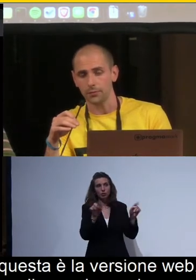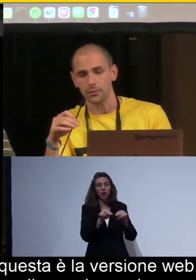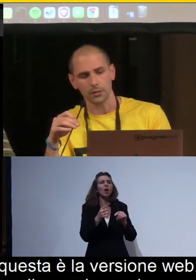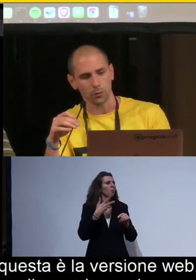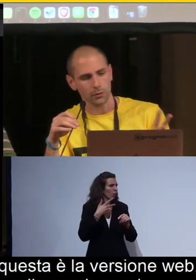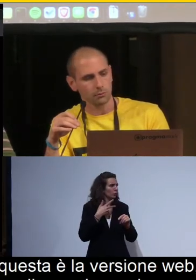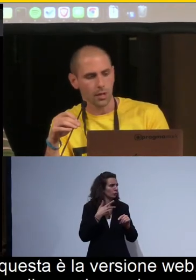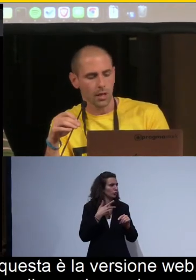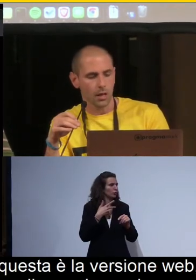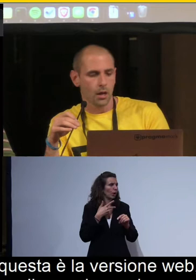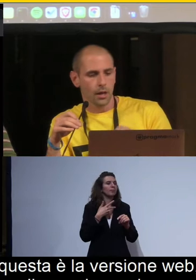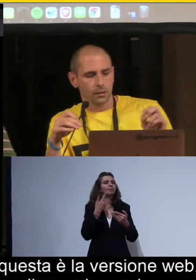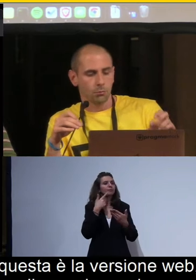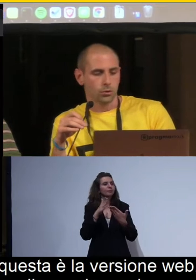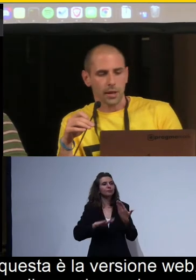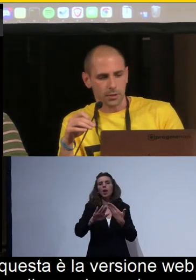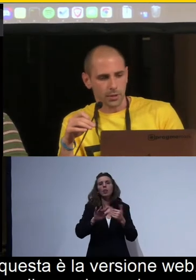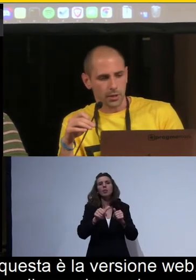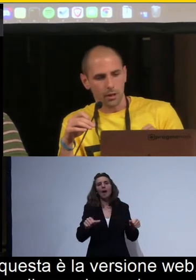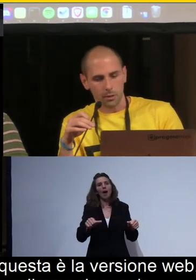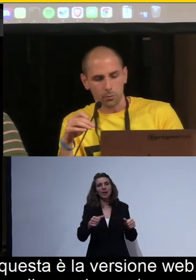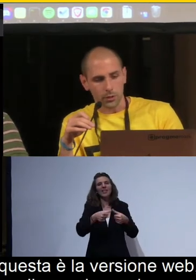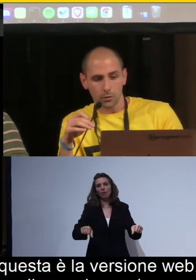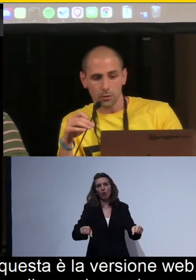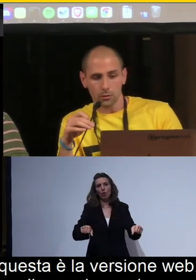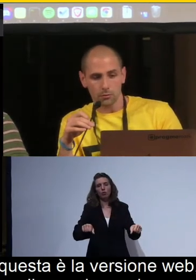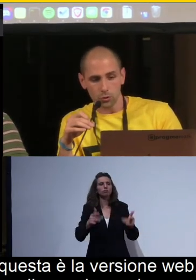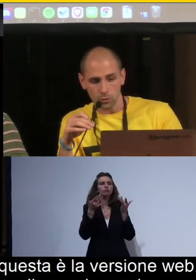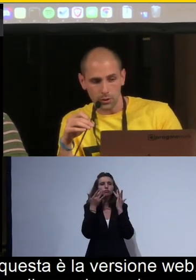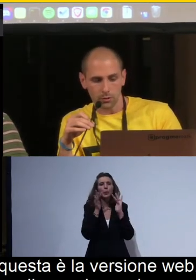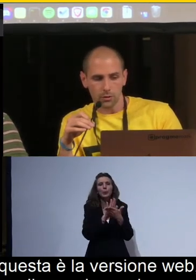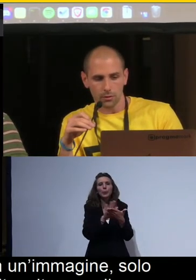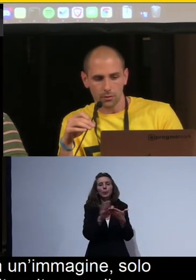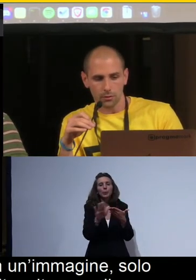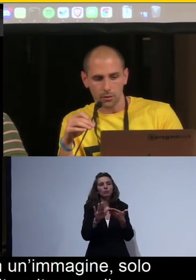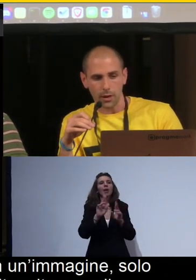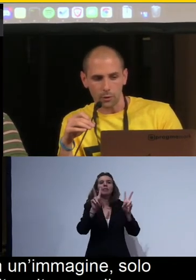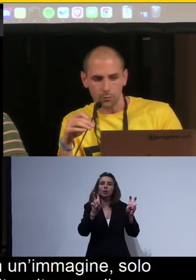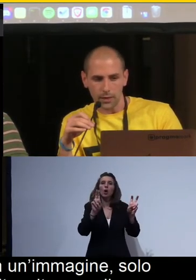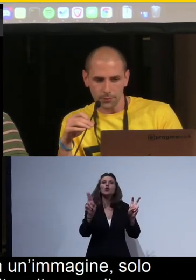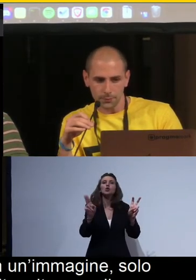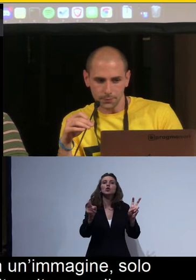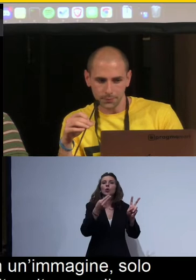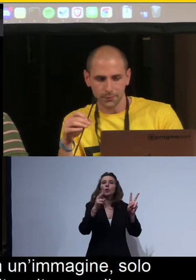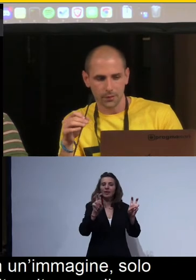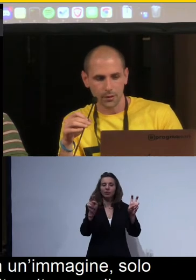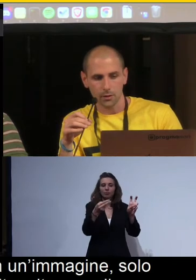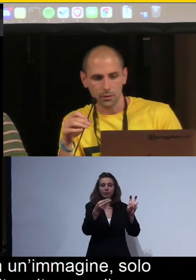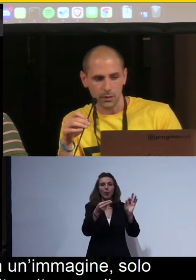default molto semplice, abbiamo un titolo, un sottotitolo, un elenco puntato,